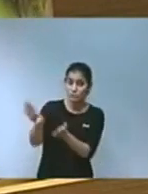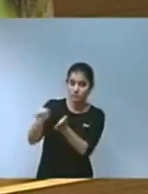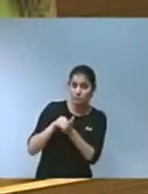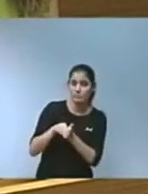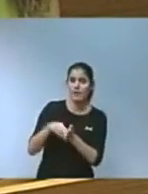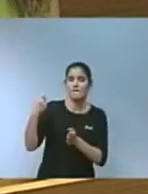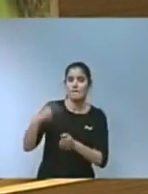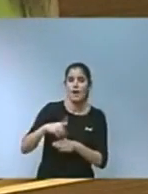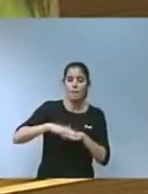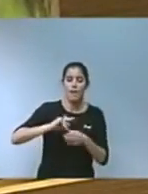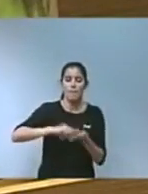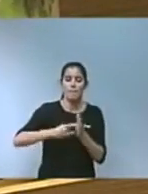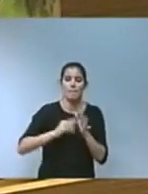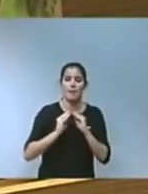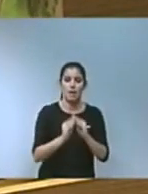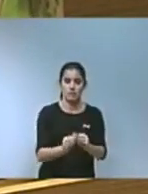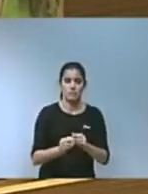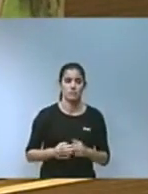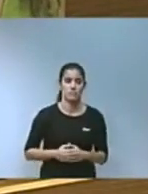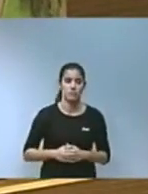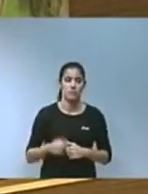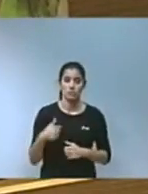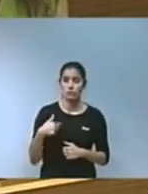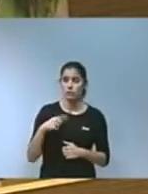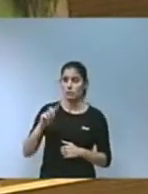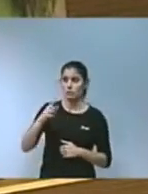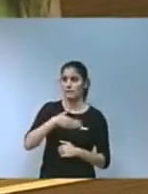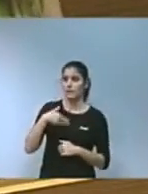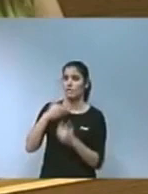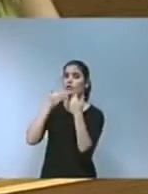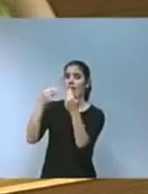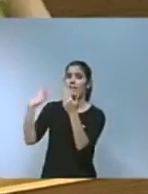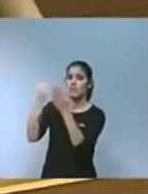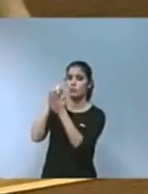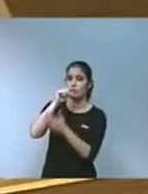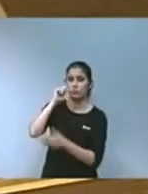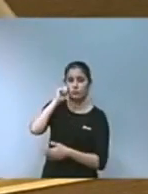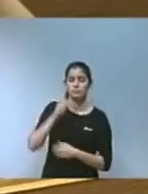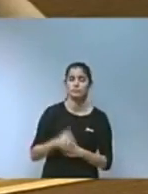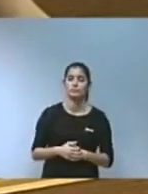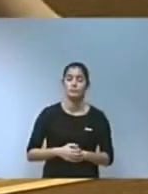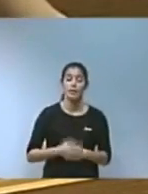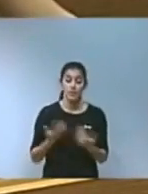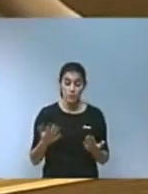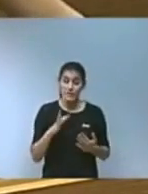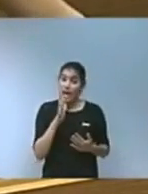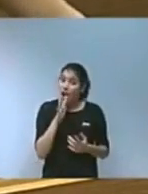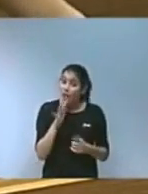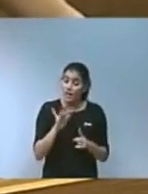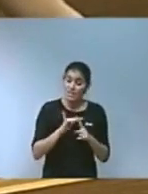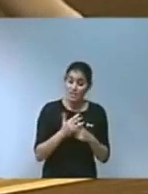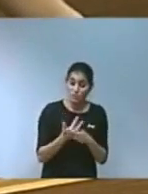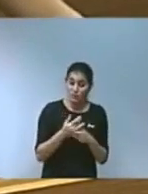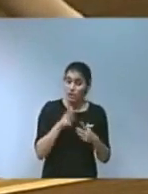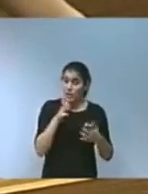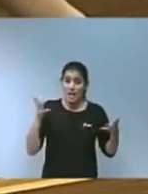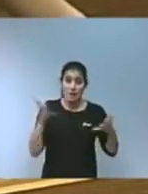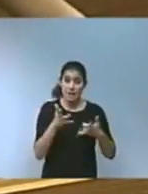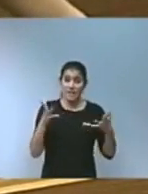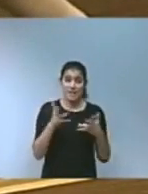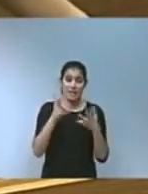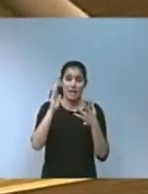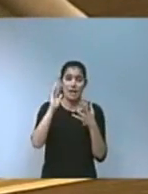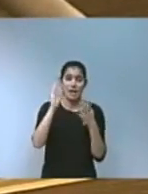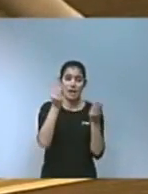planificació Per això vull donar-vos les gràcies a tots i totes En una situació d'emergència climàtica i creixent dèficit de recursos